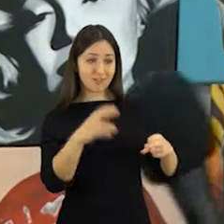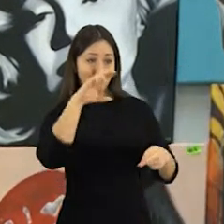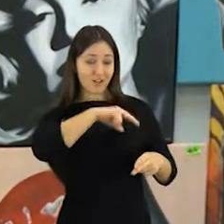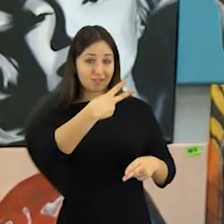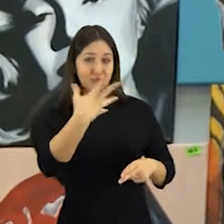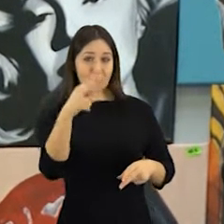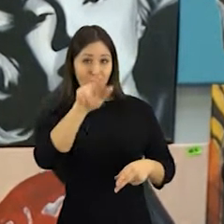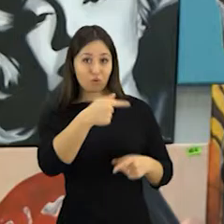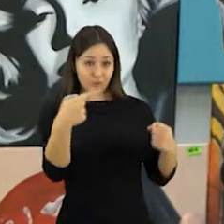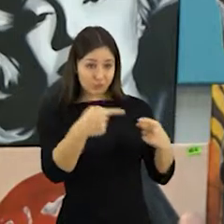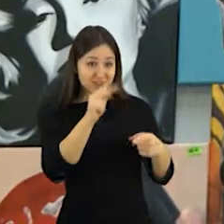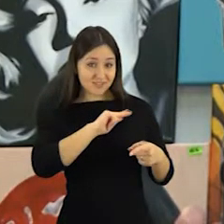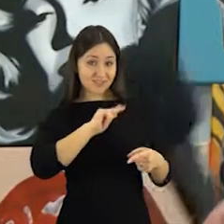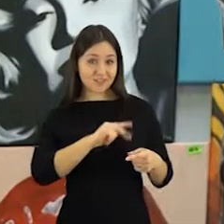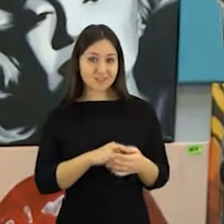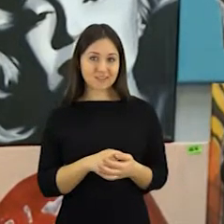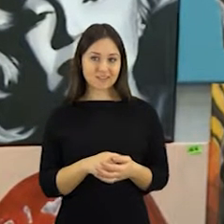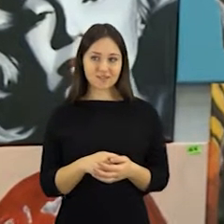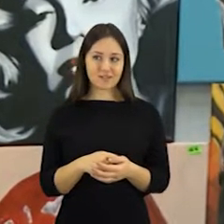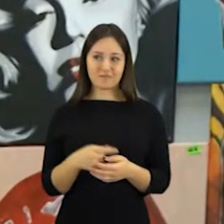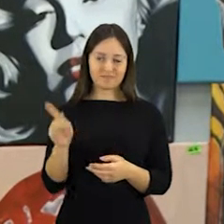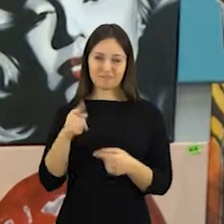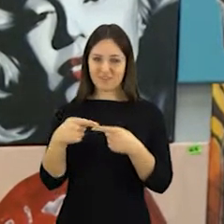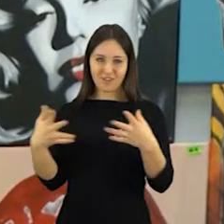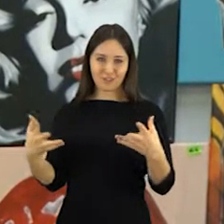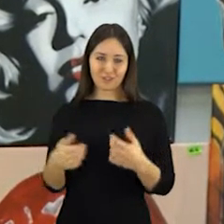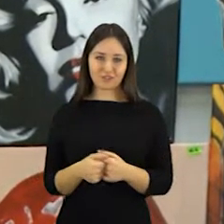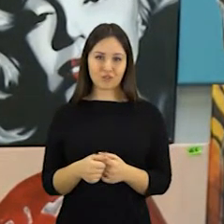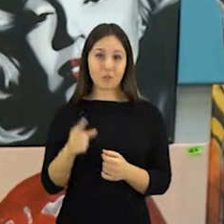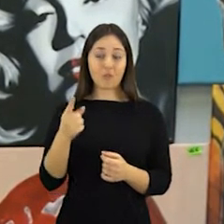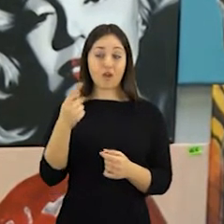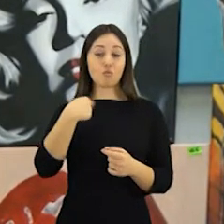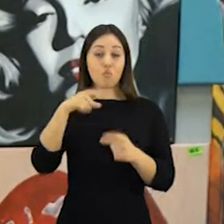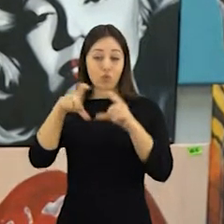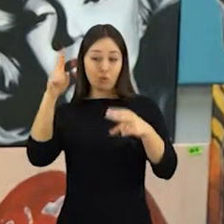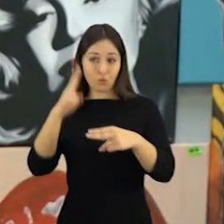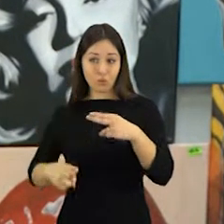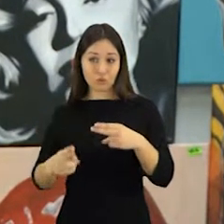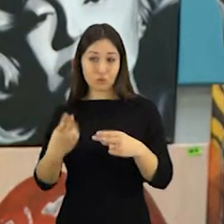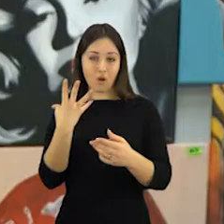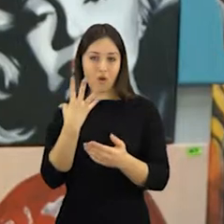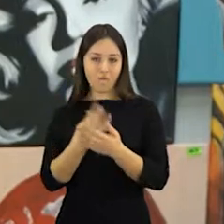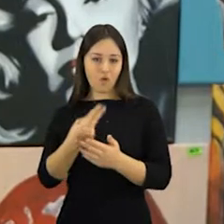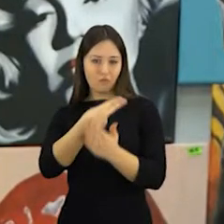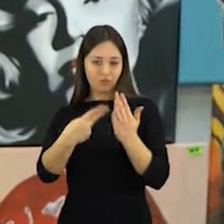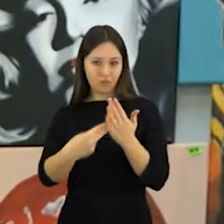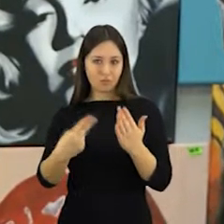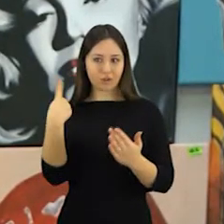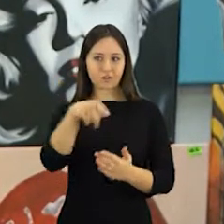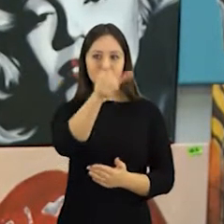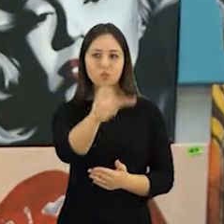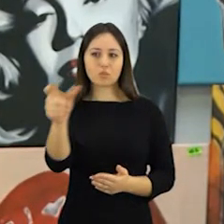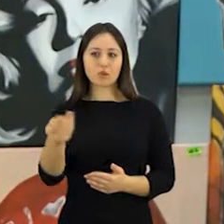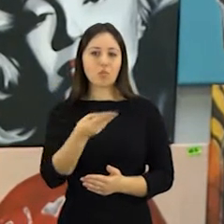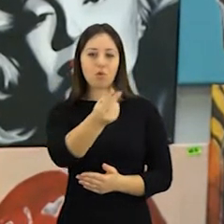Jūs baigusi mokykla dirbtumėt už tokią sumą? Manau, kad ne, bet baigusi mokykla mano bendrojai būtų vien